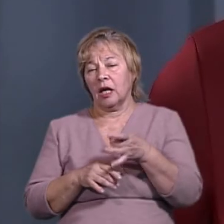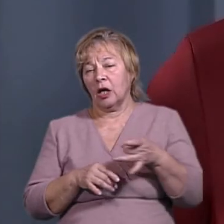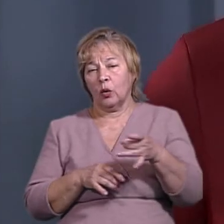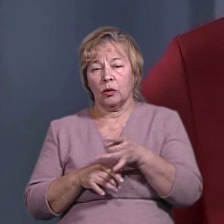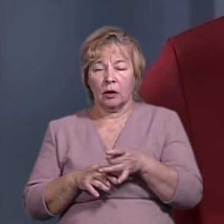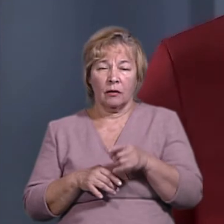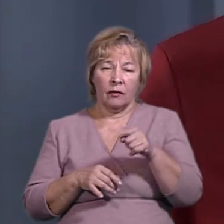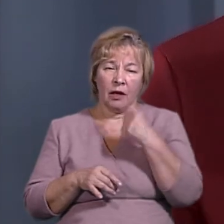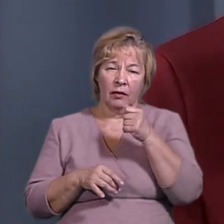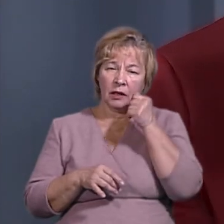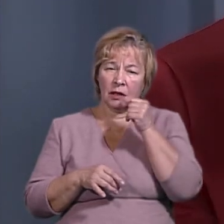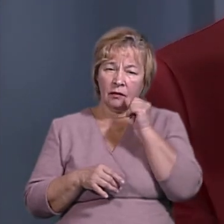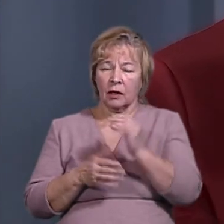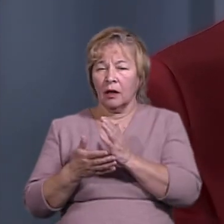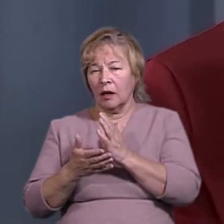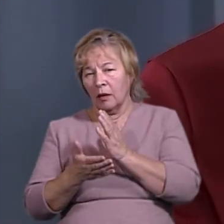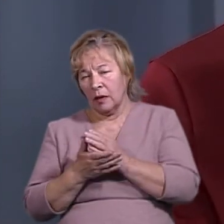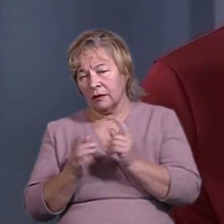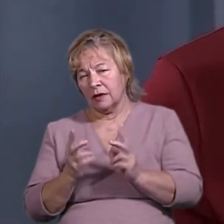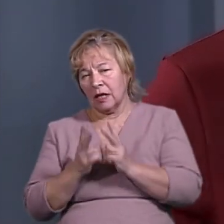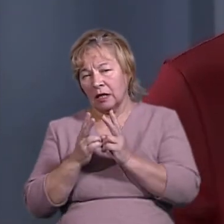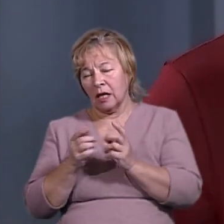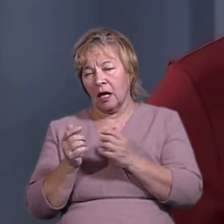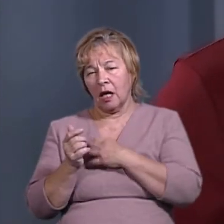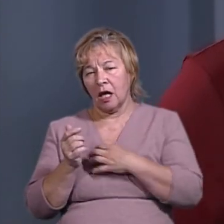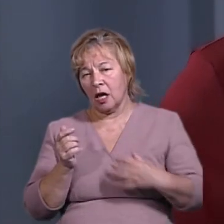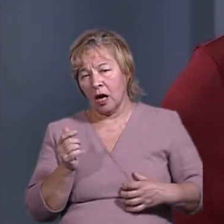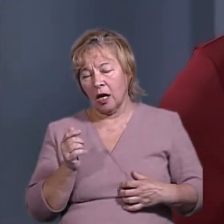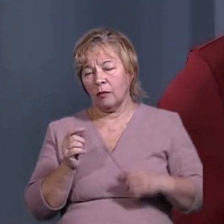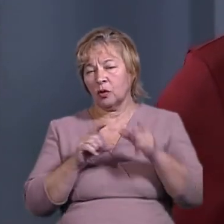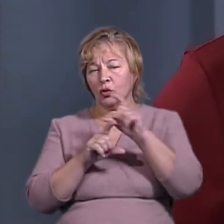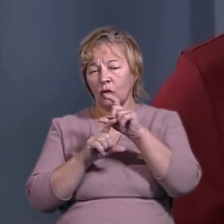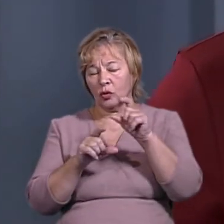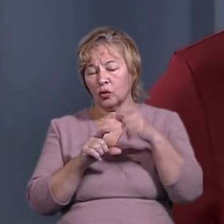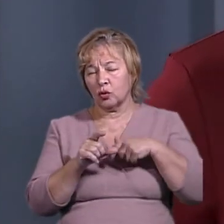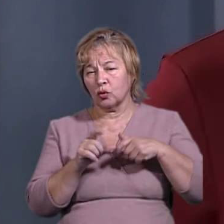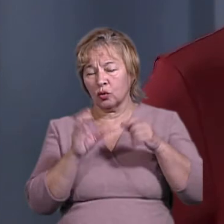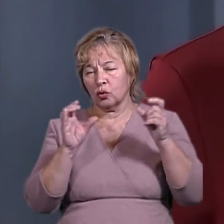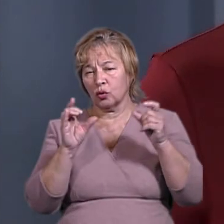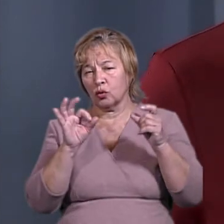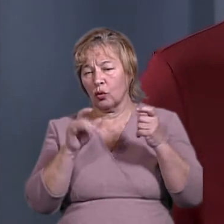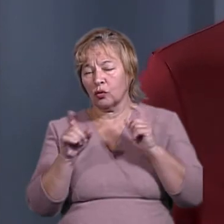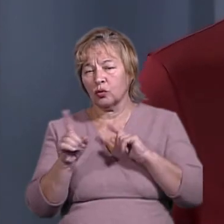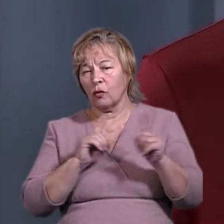Ви казали, що завтра матимете зустріч з генеральним секретарем Ради Європи. Про що будете говорити?